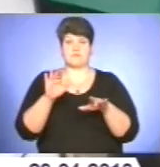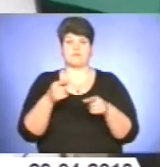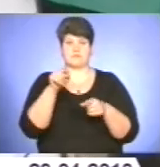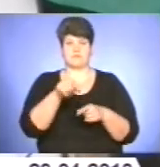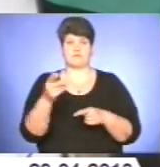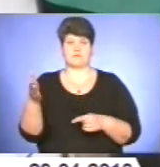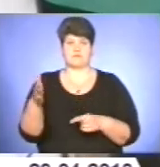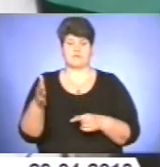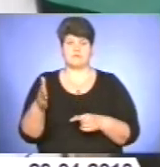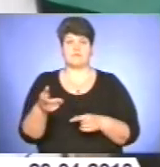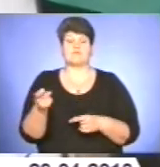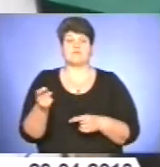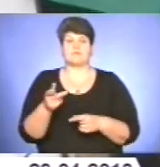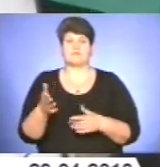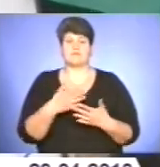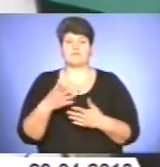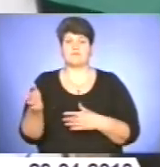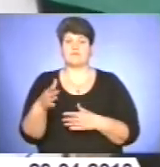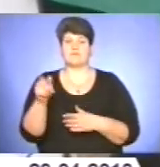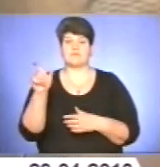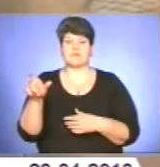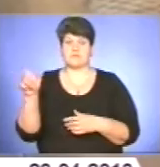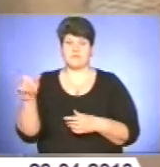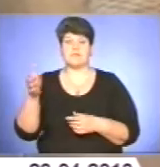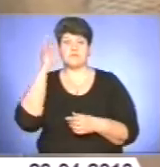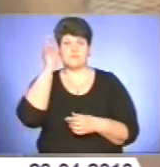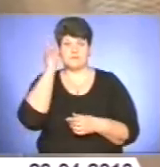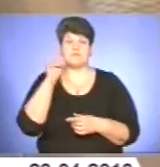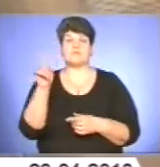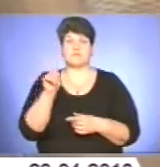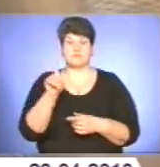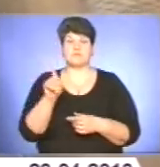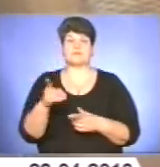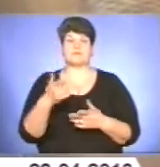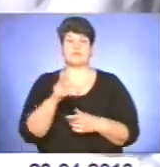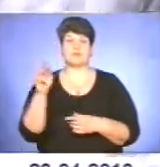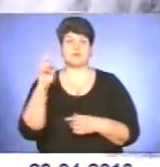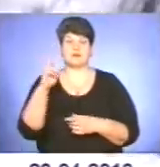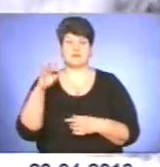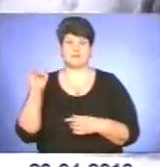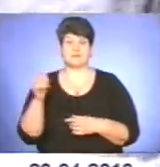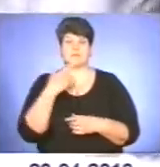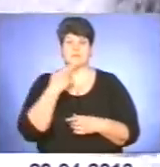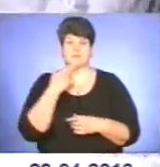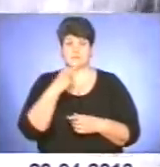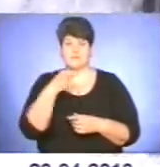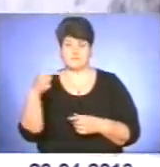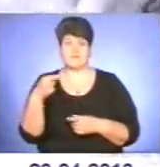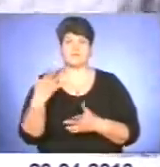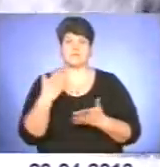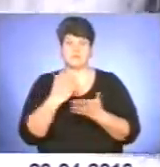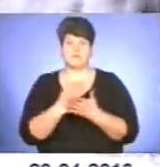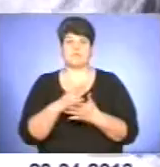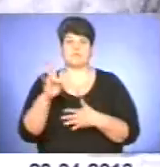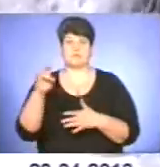Рибалкам-любителям та заготівельникам риби нагадаємо, що у квітні-черні на водоймах триває нерест. У цей період риба виходить із глибокої